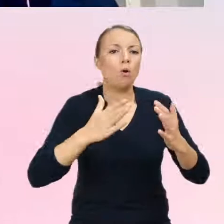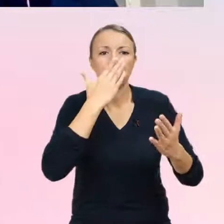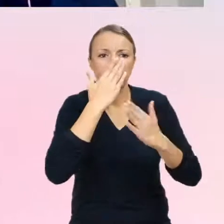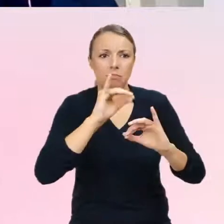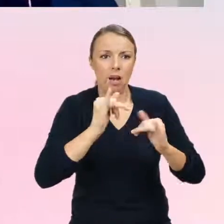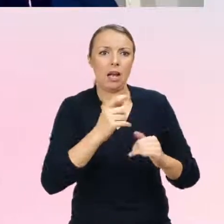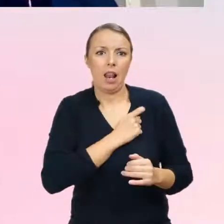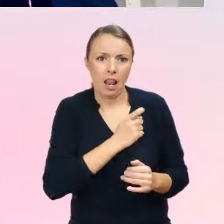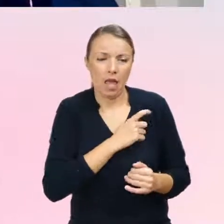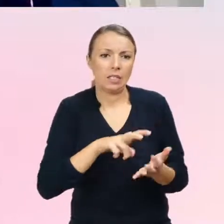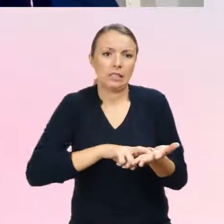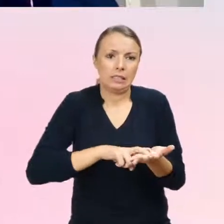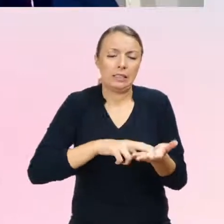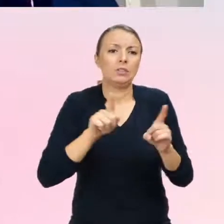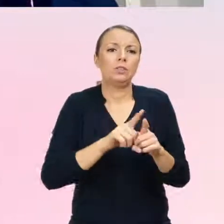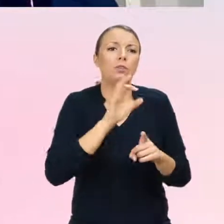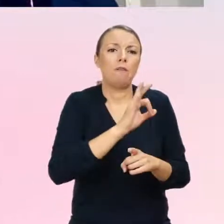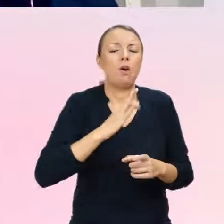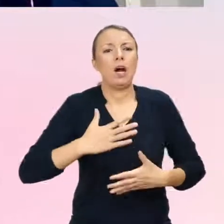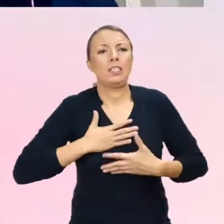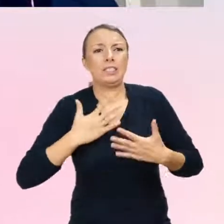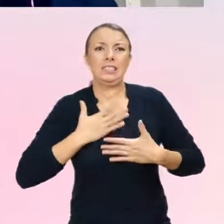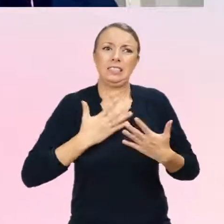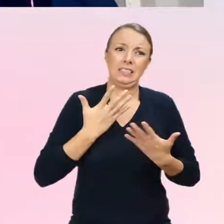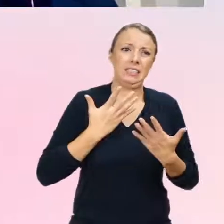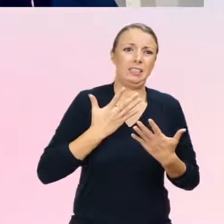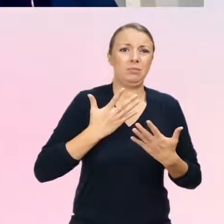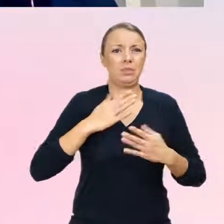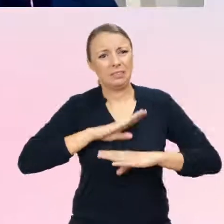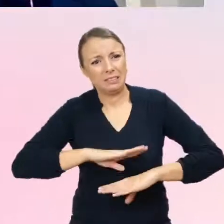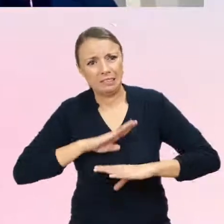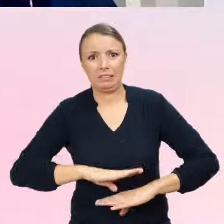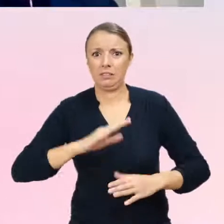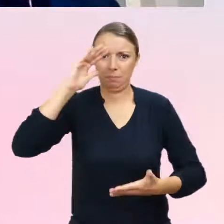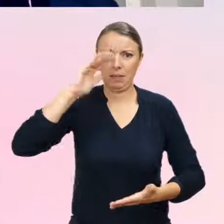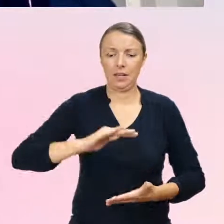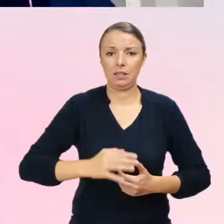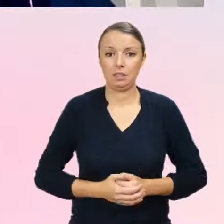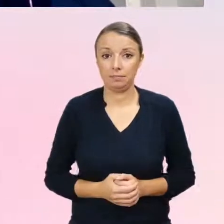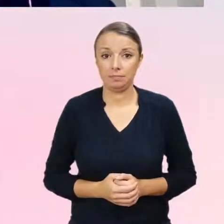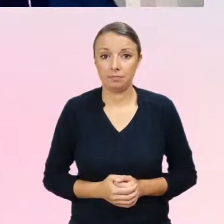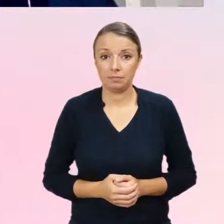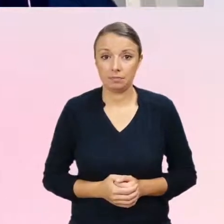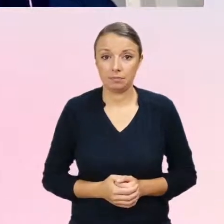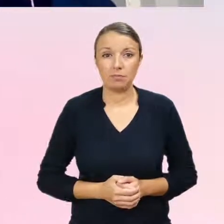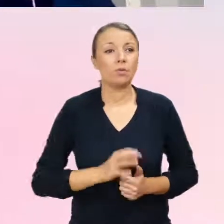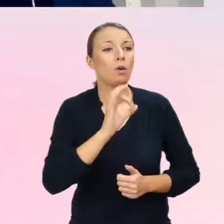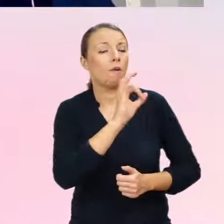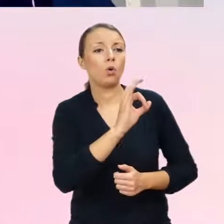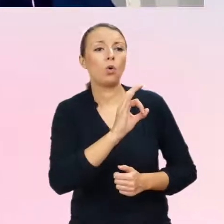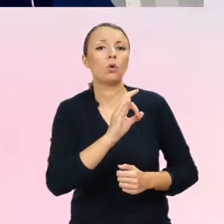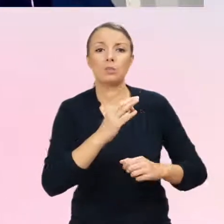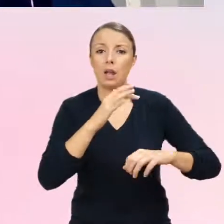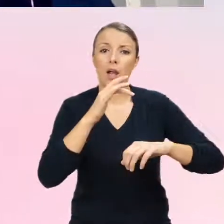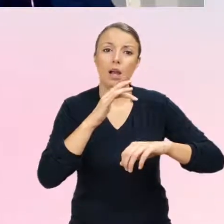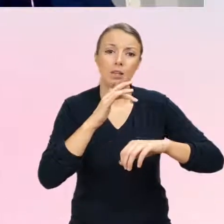obniżenia nastroju. Tyle, że te objawy są uwarunkowane jakimś czynnikiem i